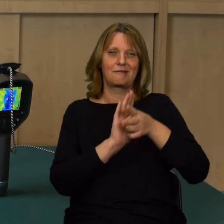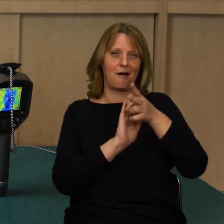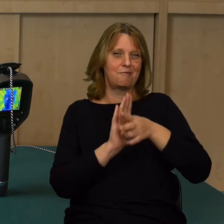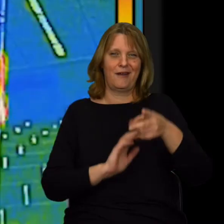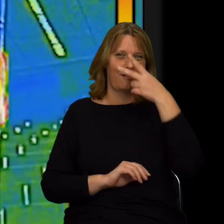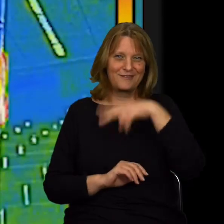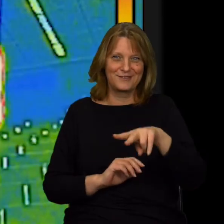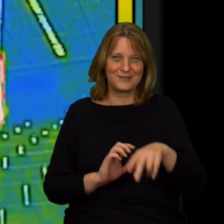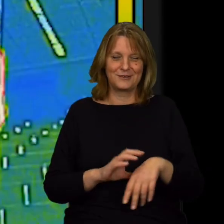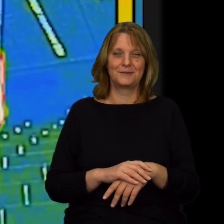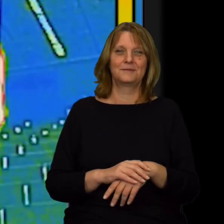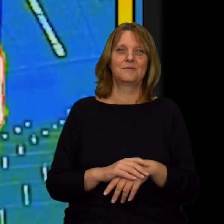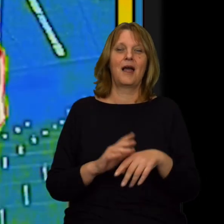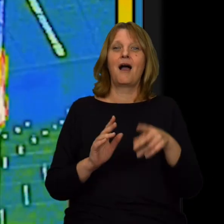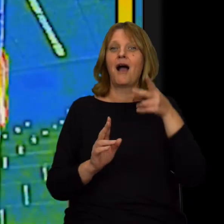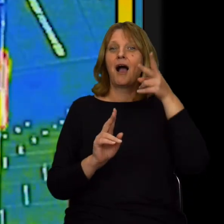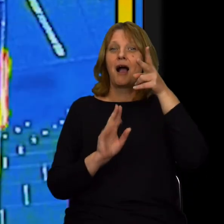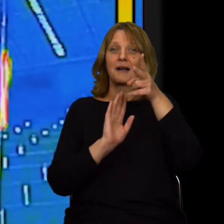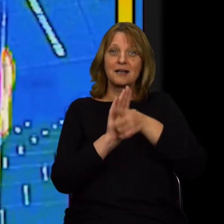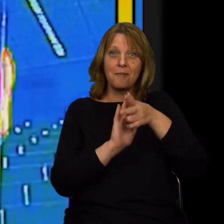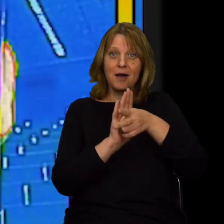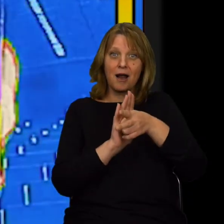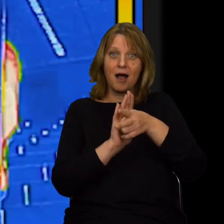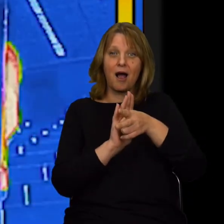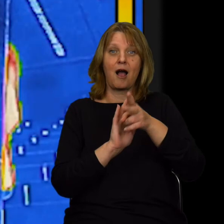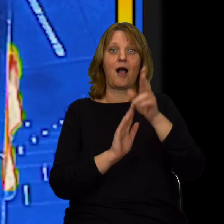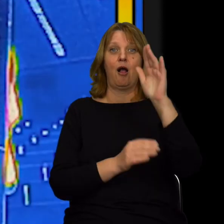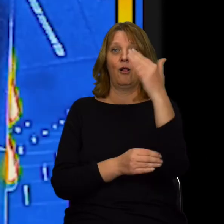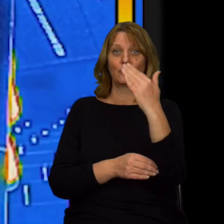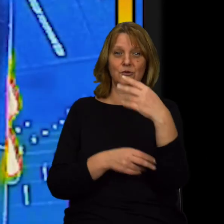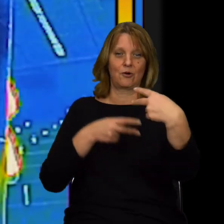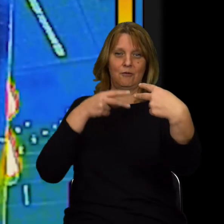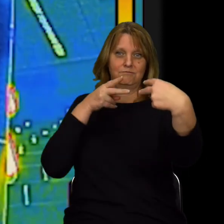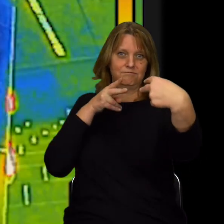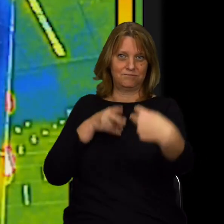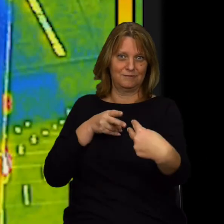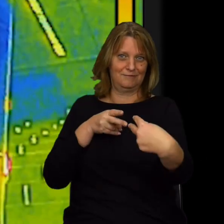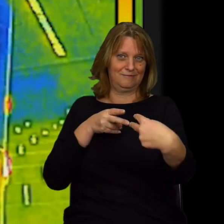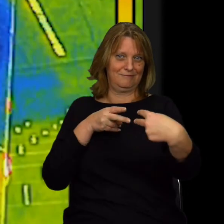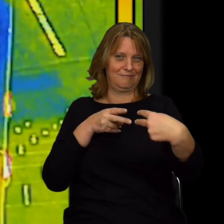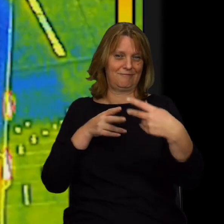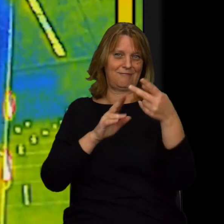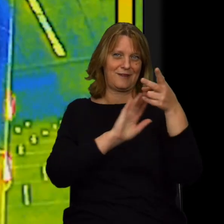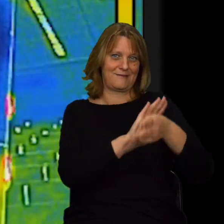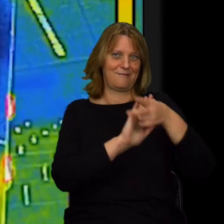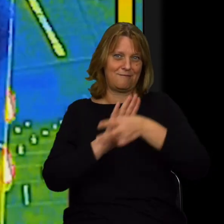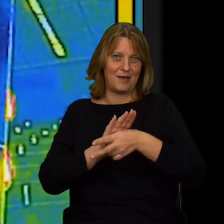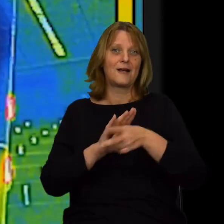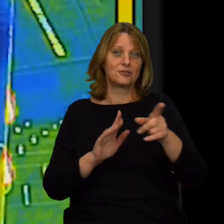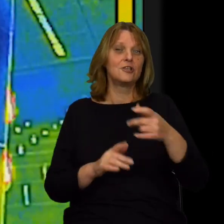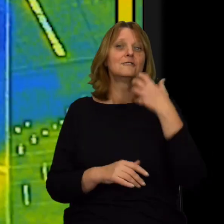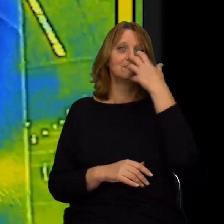kamera już mnie nie widzi. Widzi sama siebie tak naprawdę, czyli ciepło też będzie się